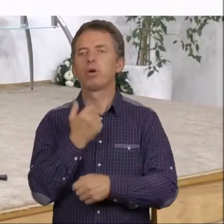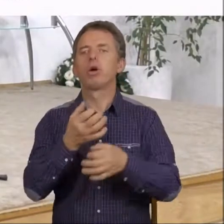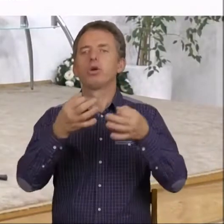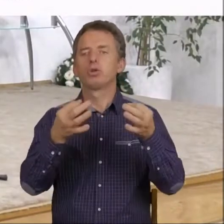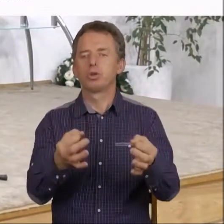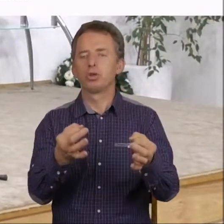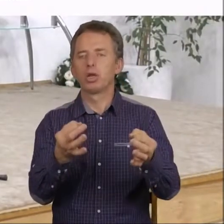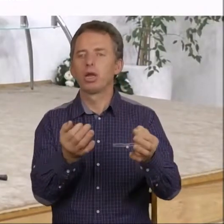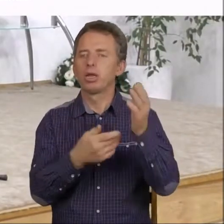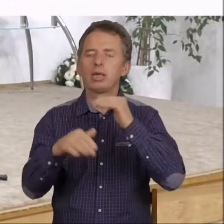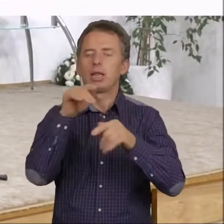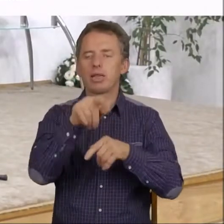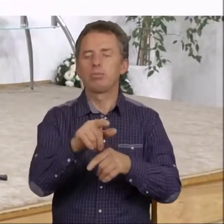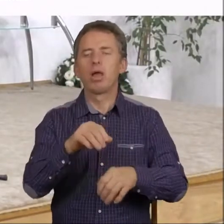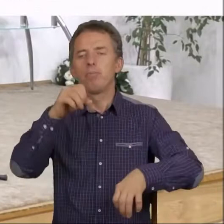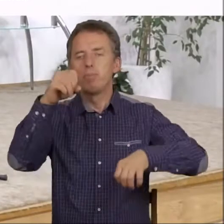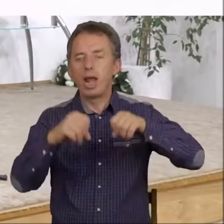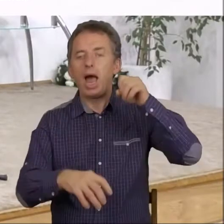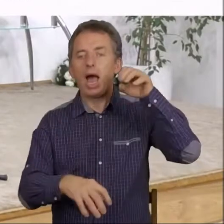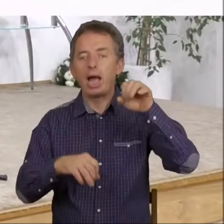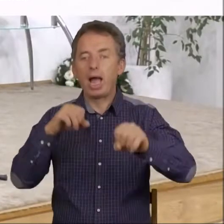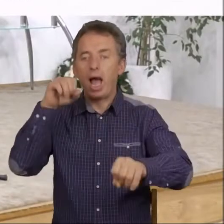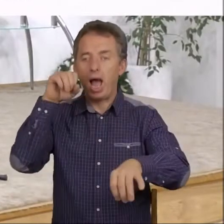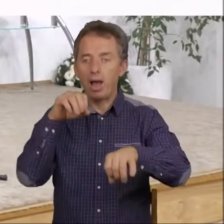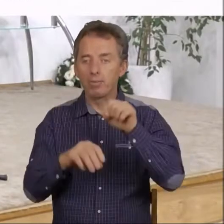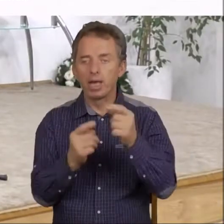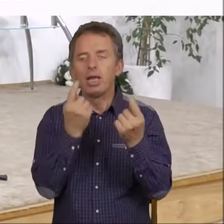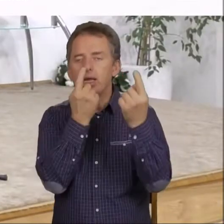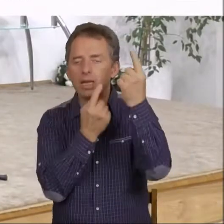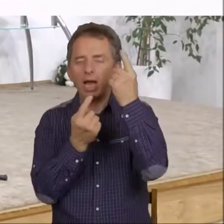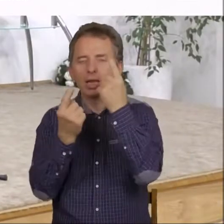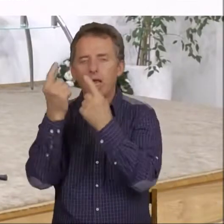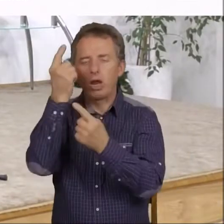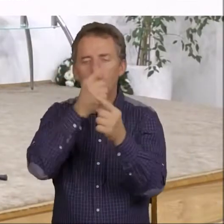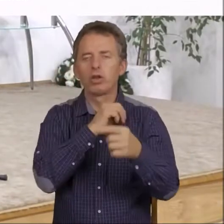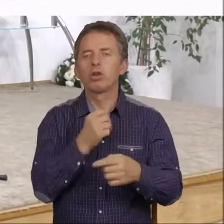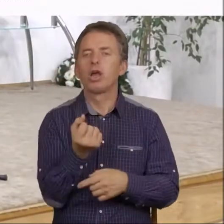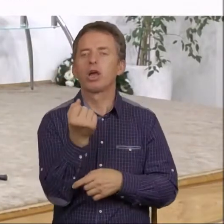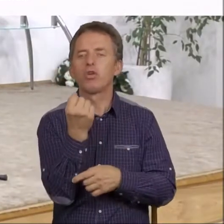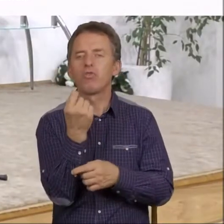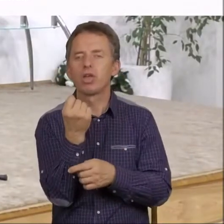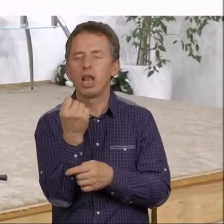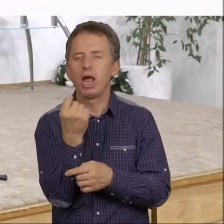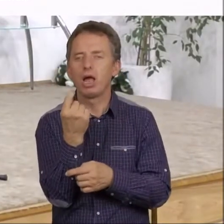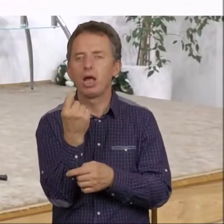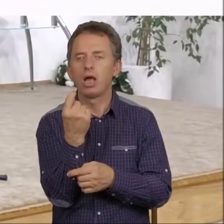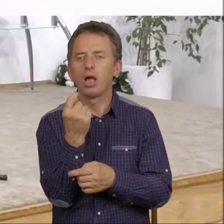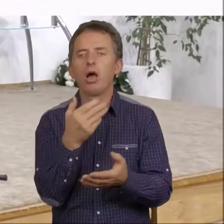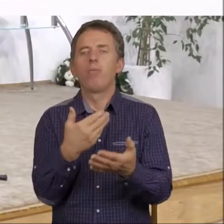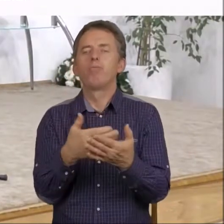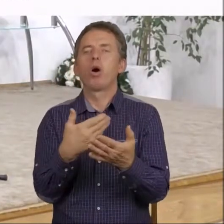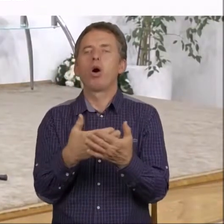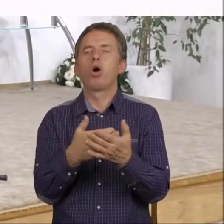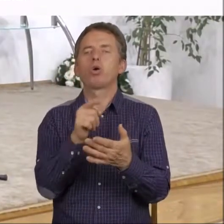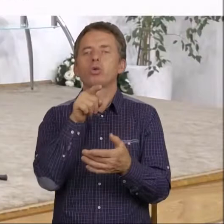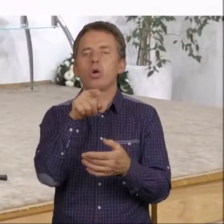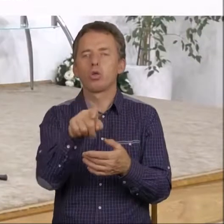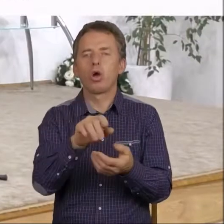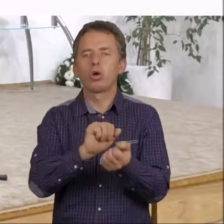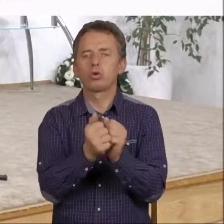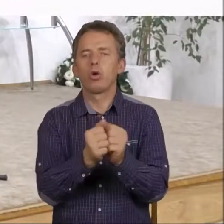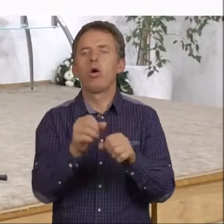nad tymi plagami zastanowili chwilę. Po co one są tak naprawdę?